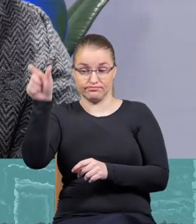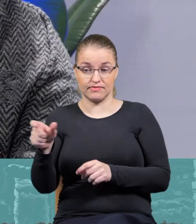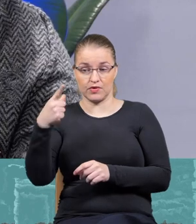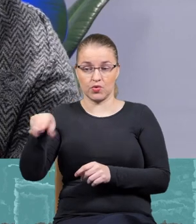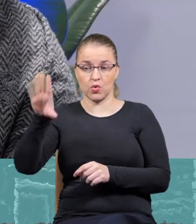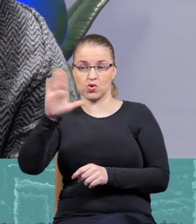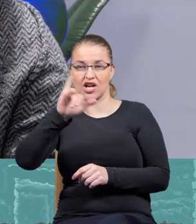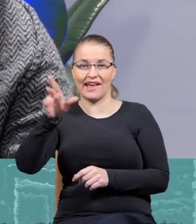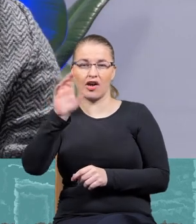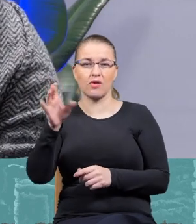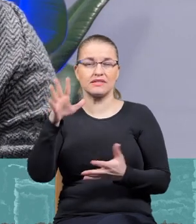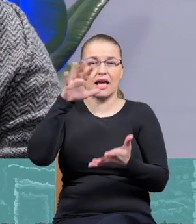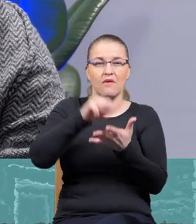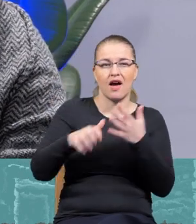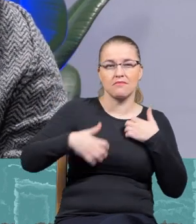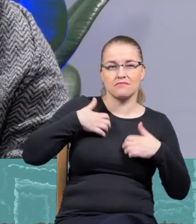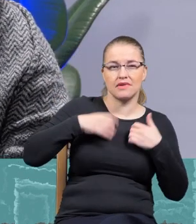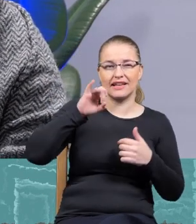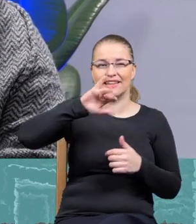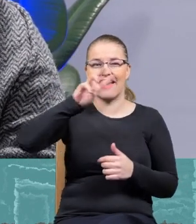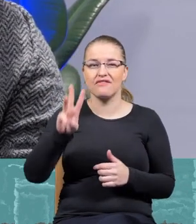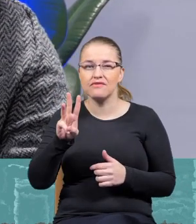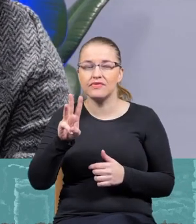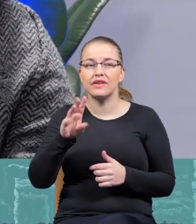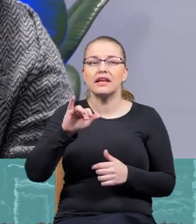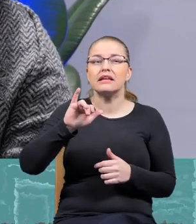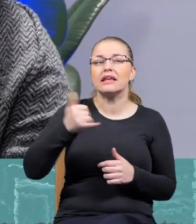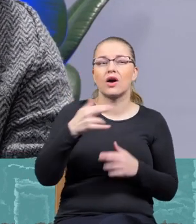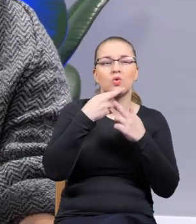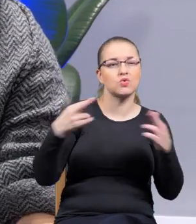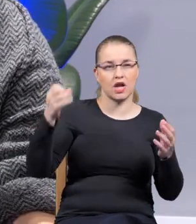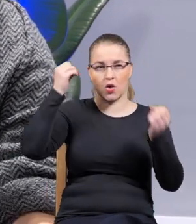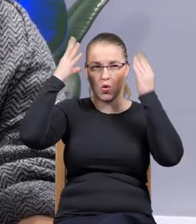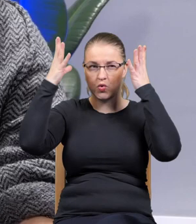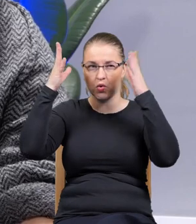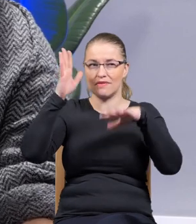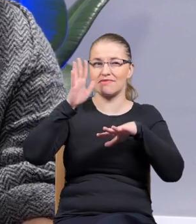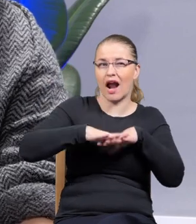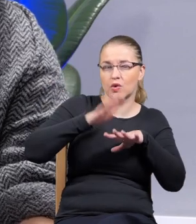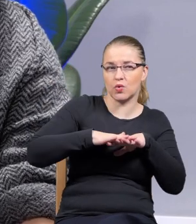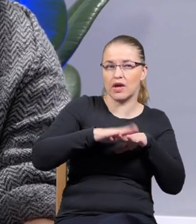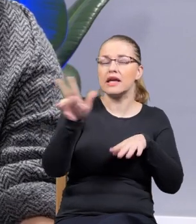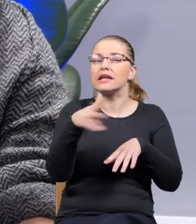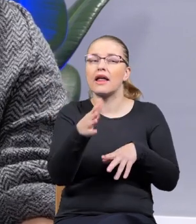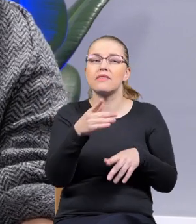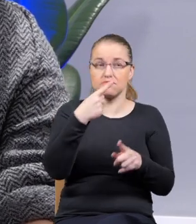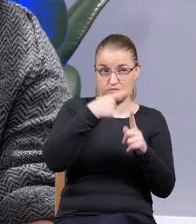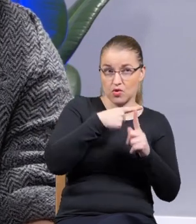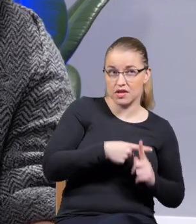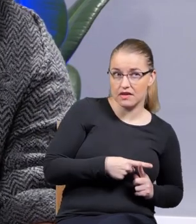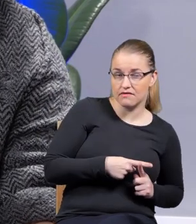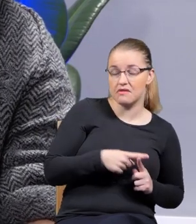się gniewem w ogóle. Jak w różnych kulturach wygląda stosunek do gniewu. Kiedy jest traktowany jako coś pozytywnego,